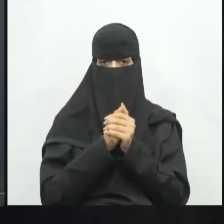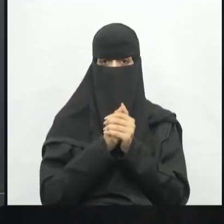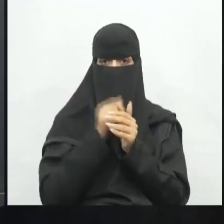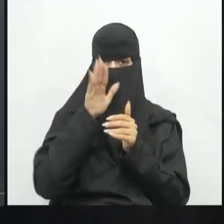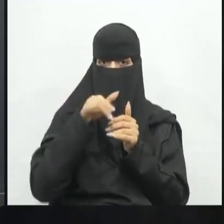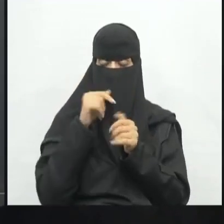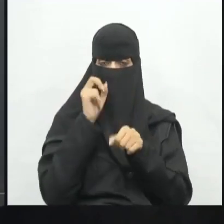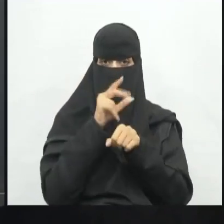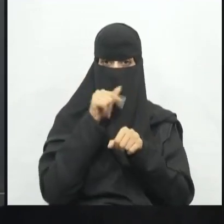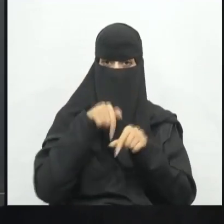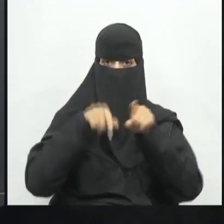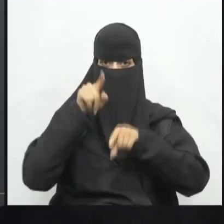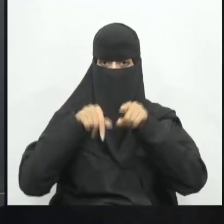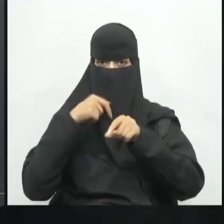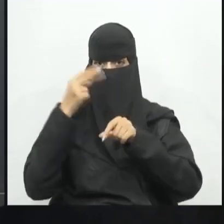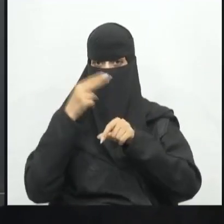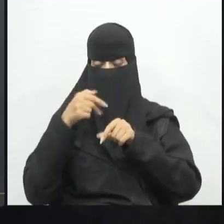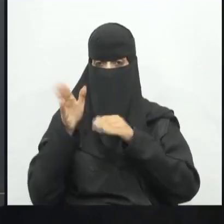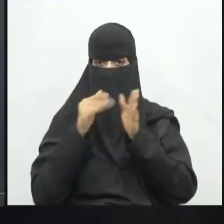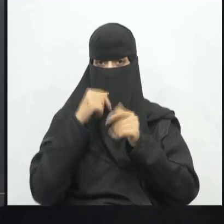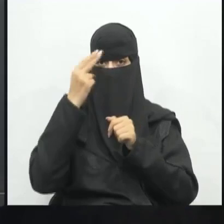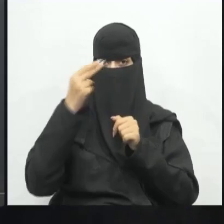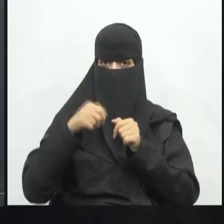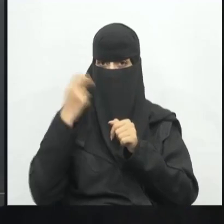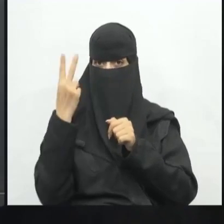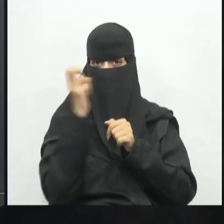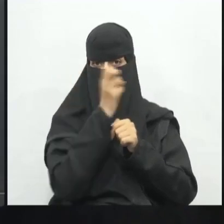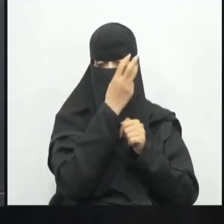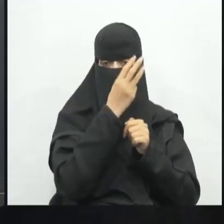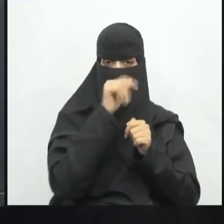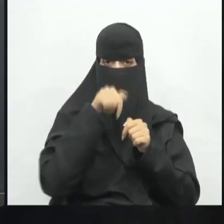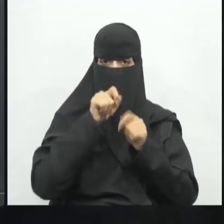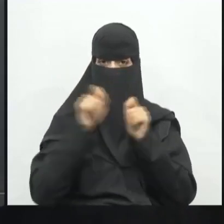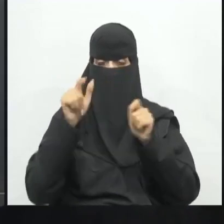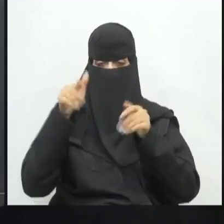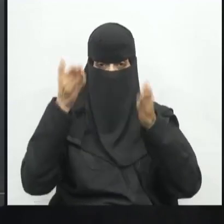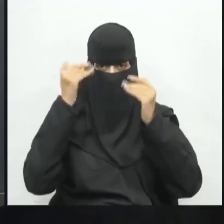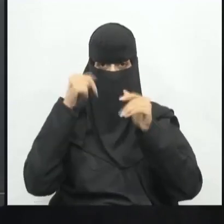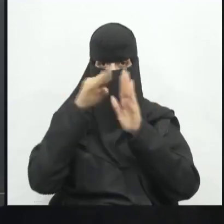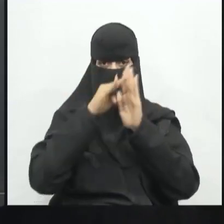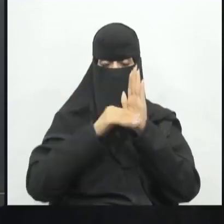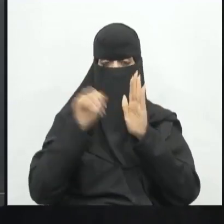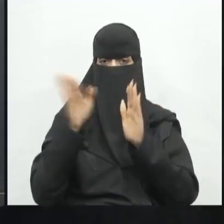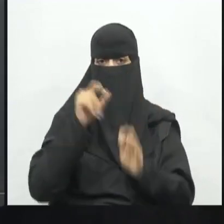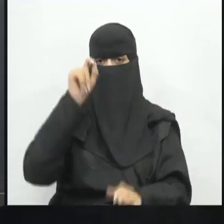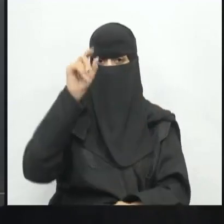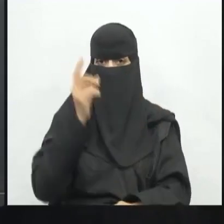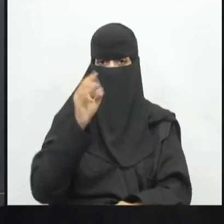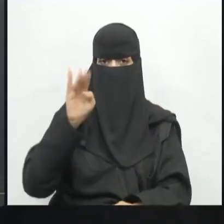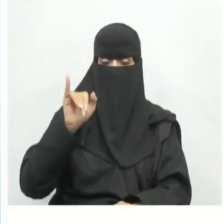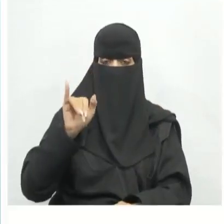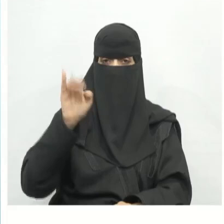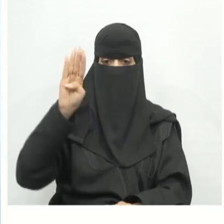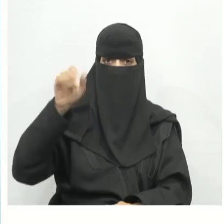أيضا المقارنة بين الرسومات ثنائية وثلاثية الأبعاد أيضا تعرفنا على برنامج الفري كاد